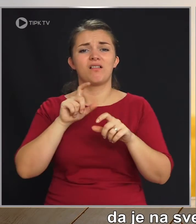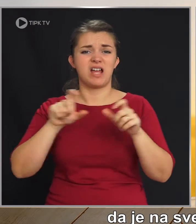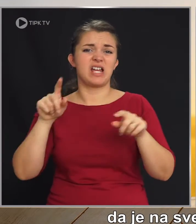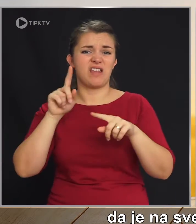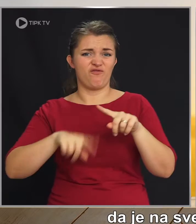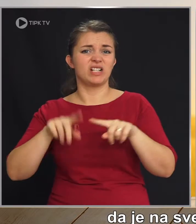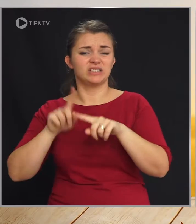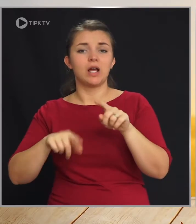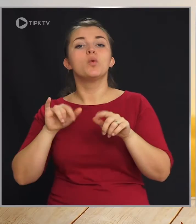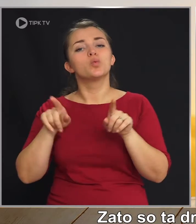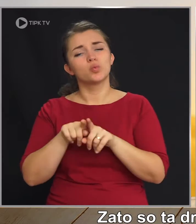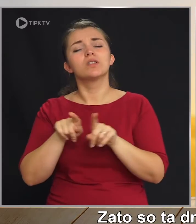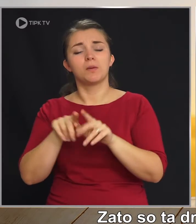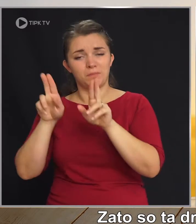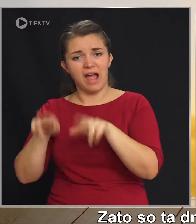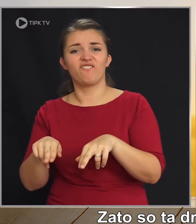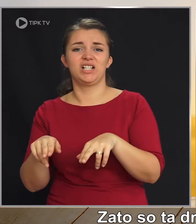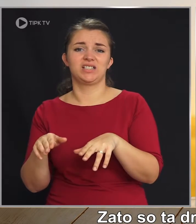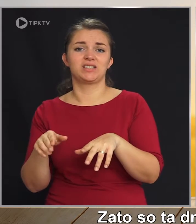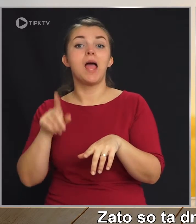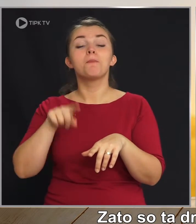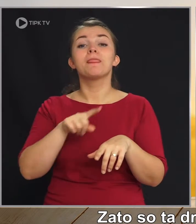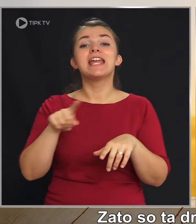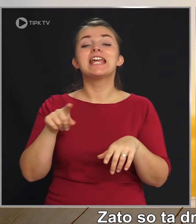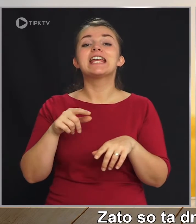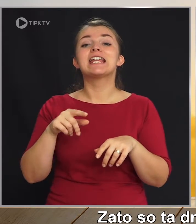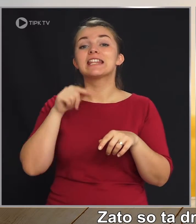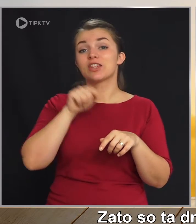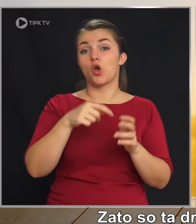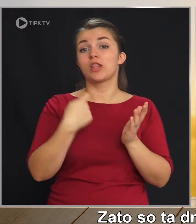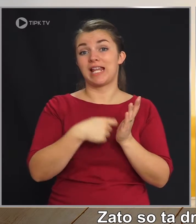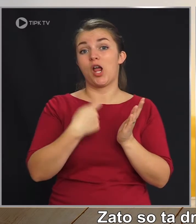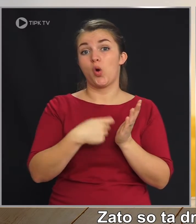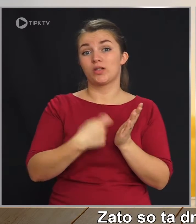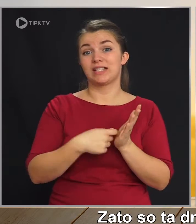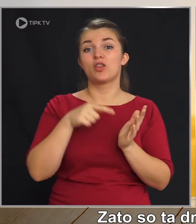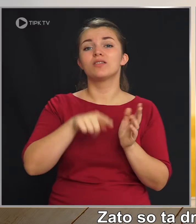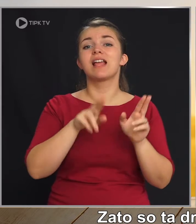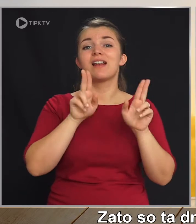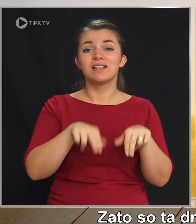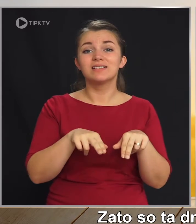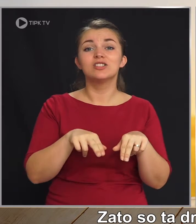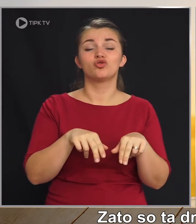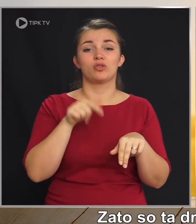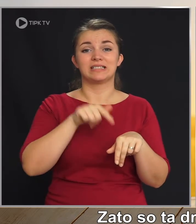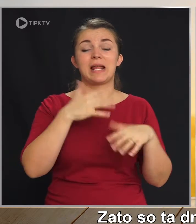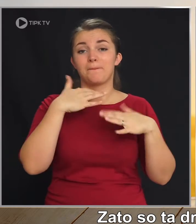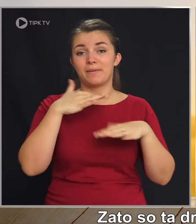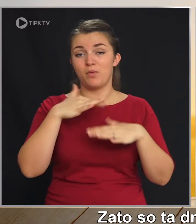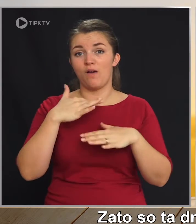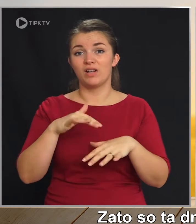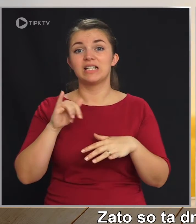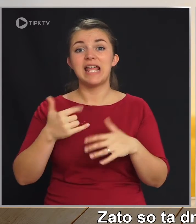pa le pravica. Zato so ta dragocenost, resničnosti teh